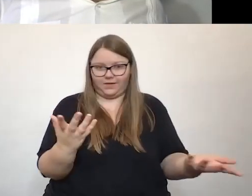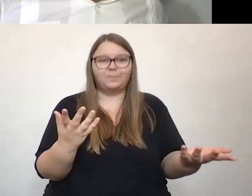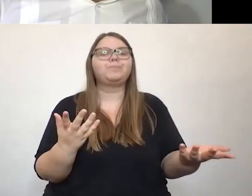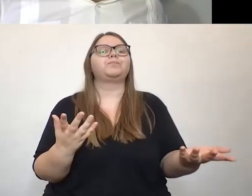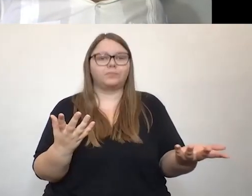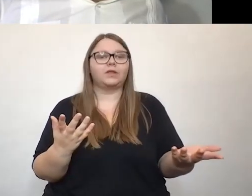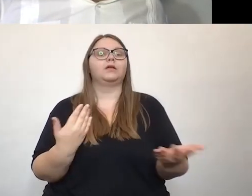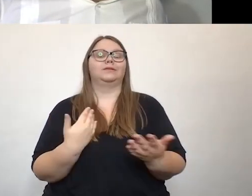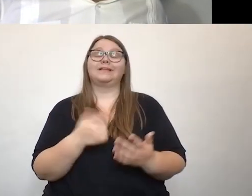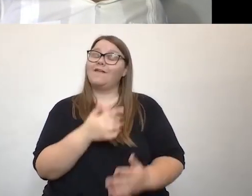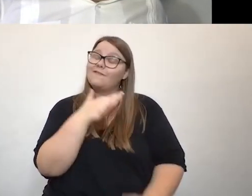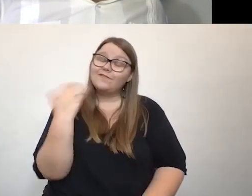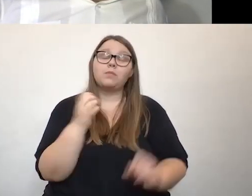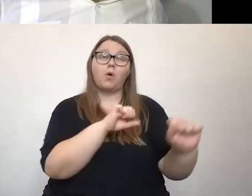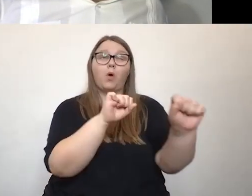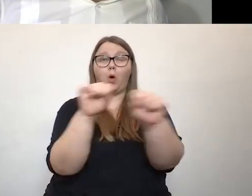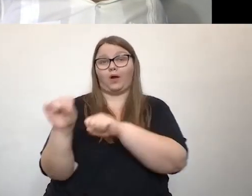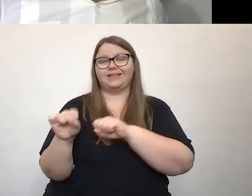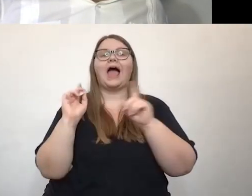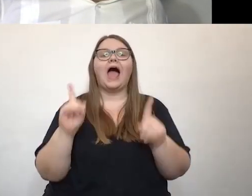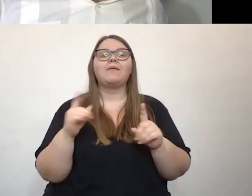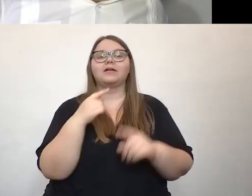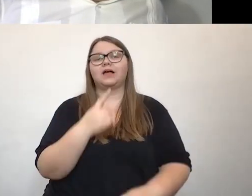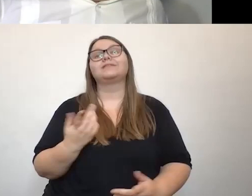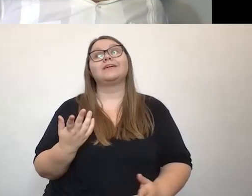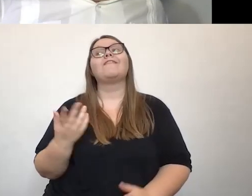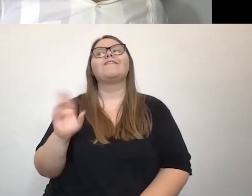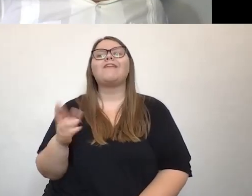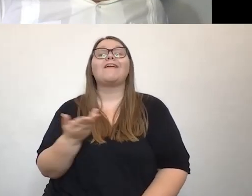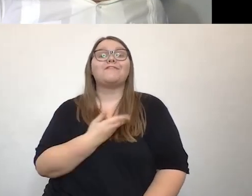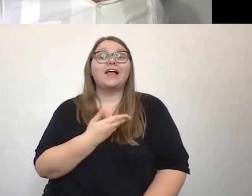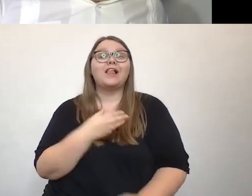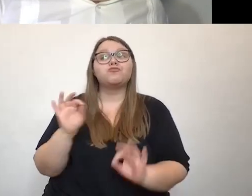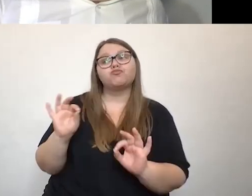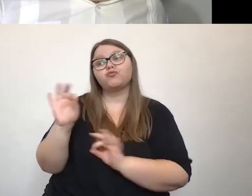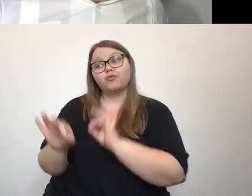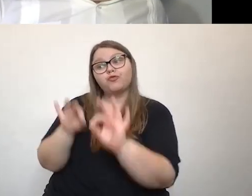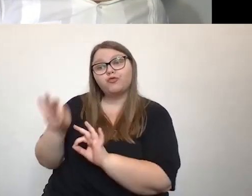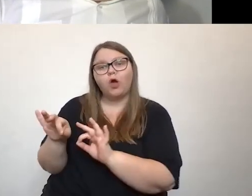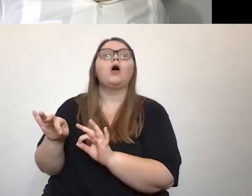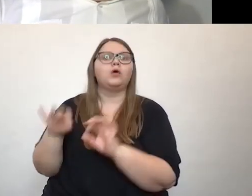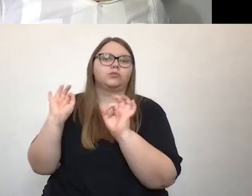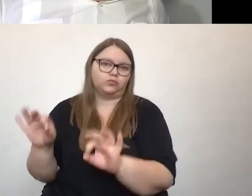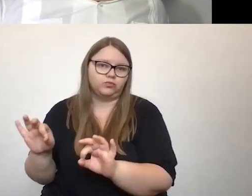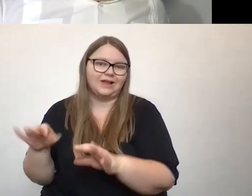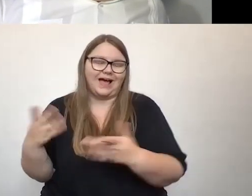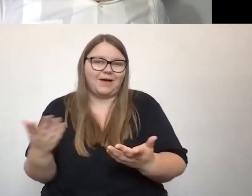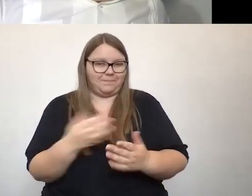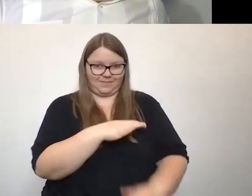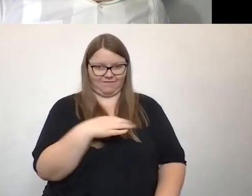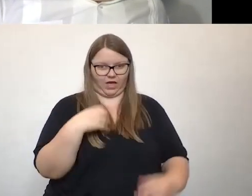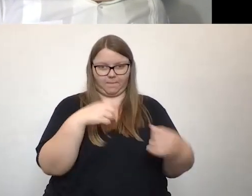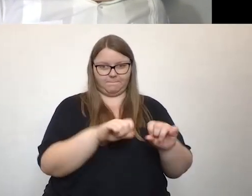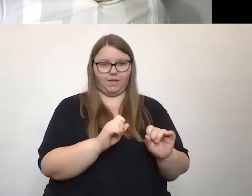ganz, ganz viel möglich, aber es ist immer nur auf den Goodwill angewiesen und wir haben es eben im Bereich der privaten Bauten